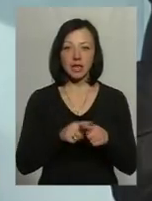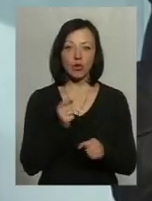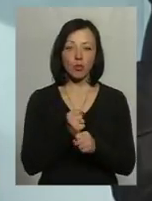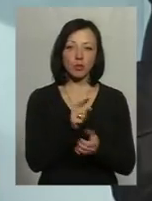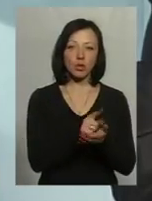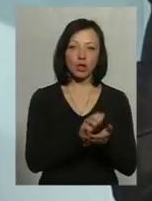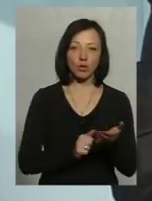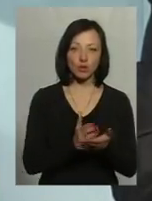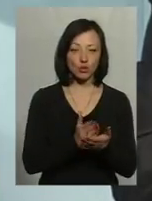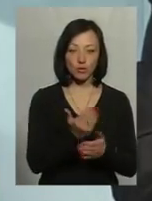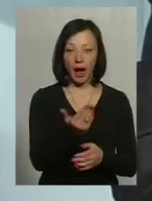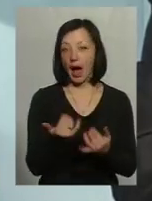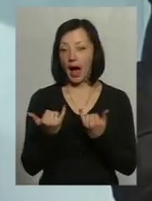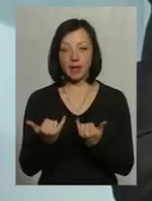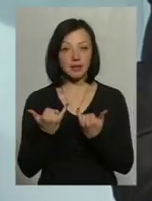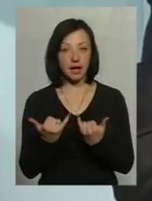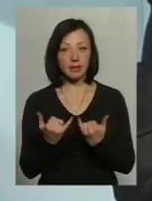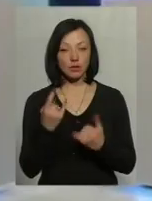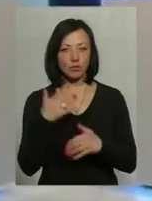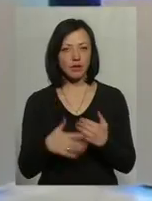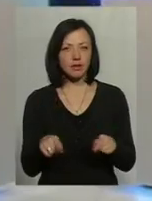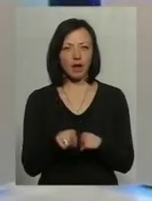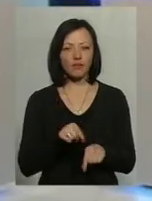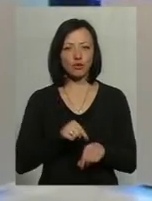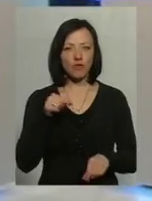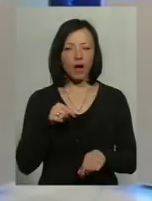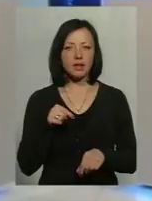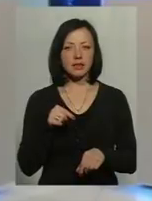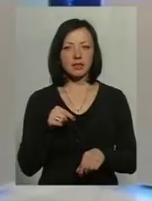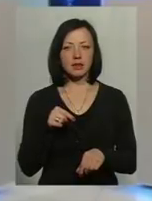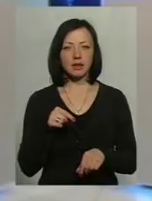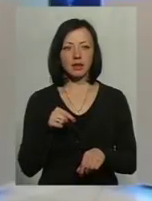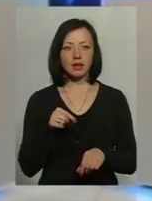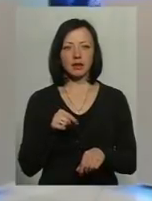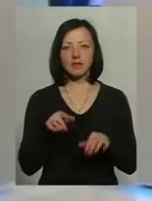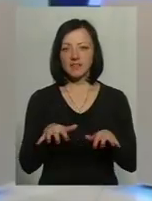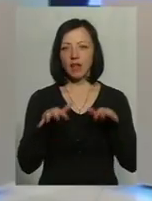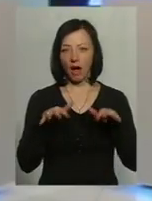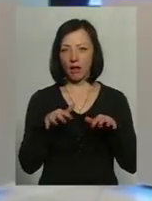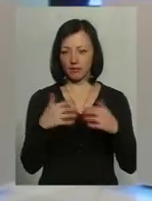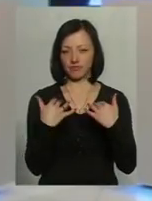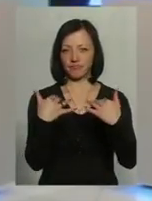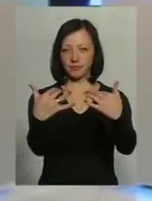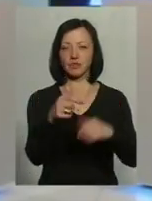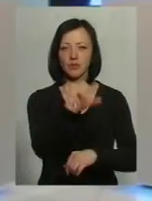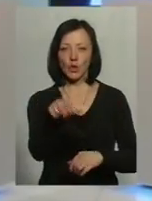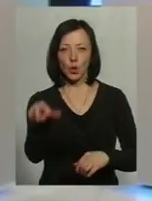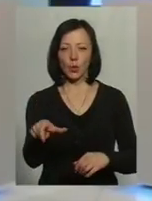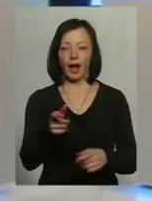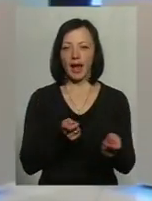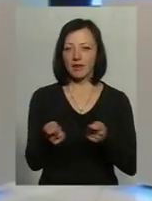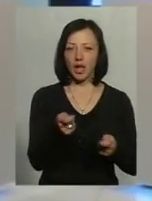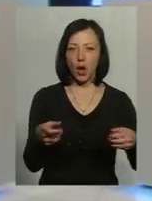податкової служби. А от зараз, розумієте, якось так відчувається навіть з трибуни чи в залі, що керівники громад і